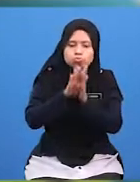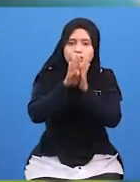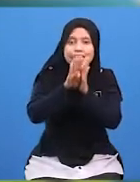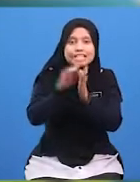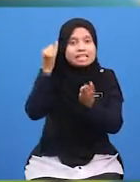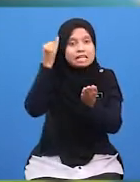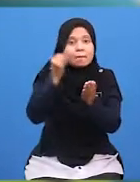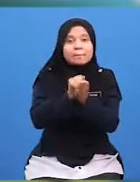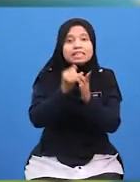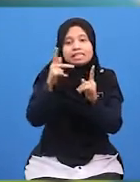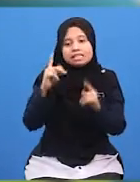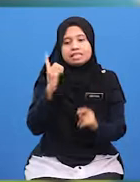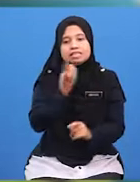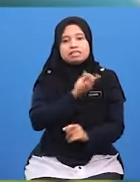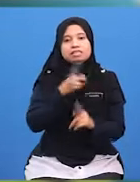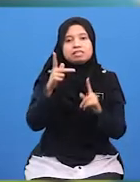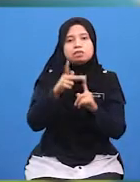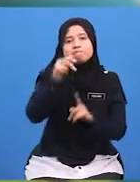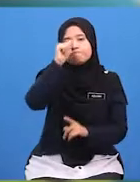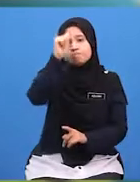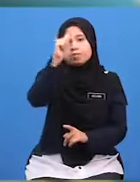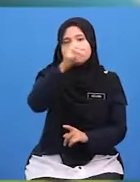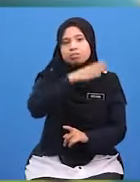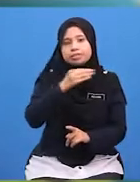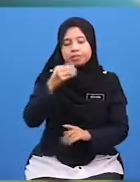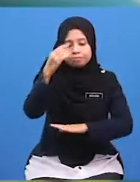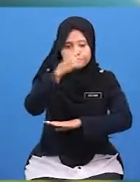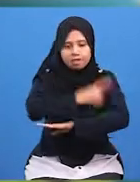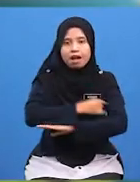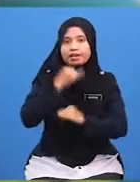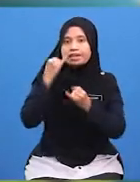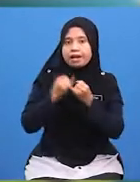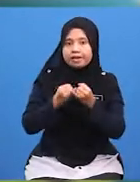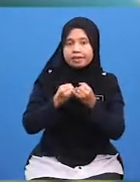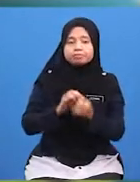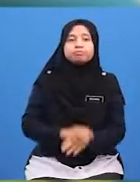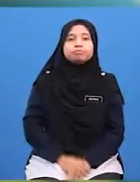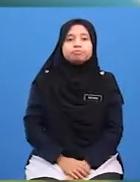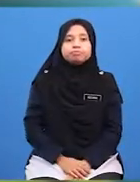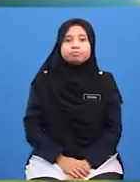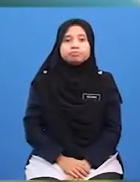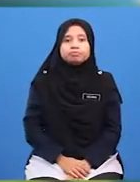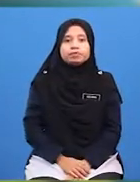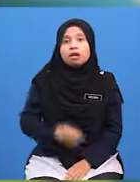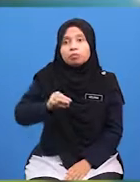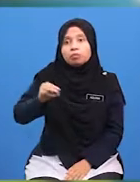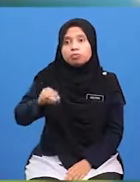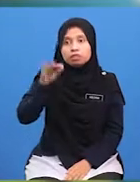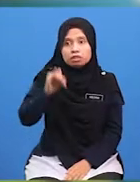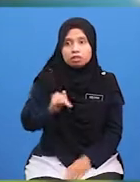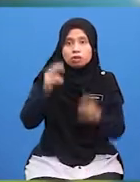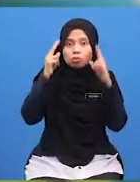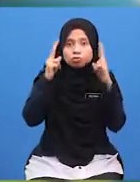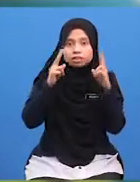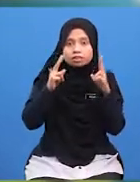keimanan kita kepada Allah dan hari akhirat Murid-murid yang Ustazah